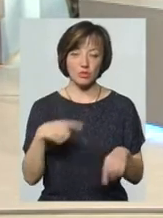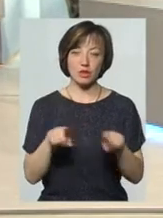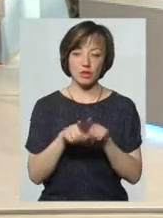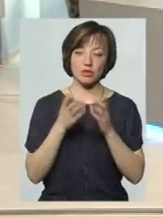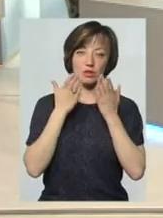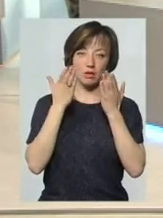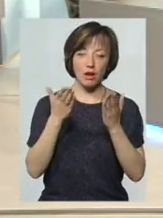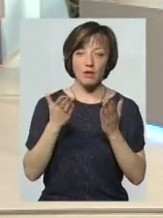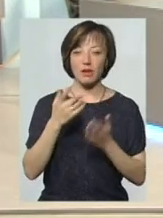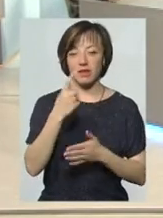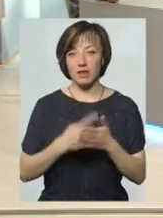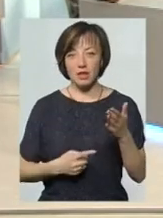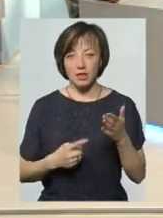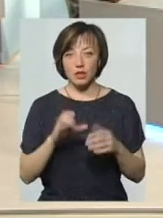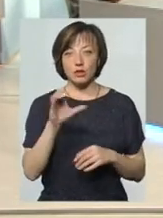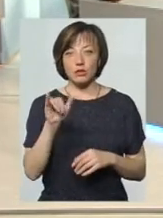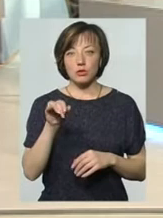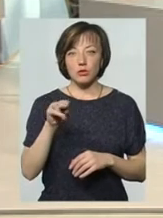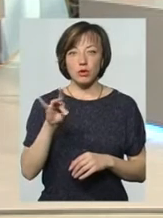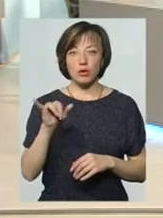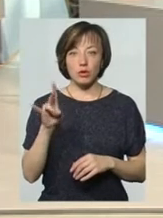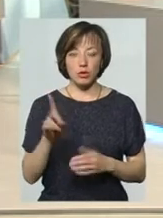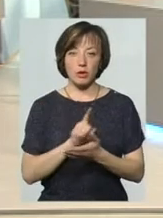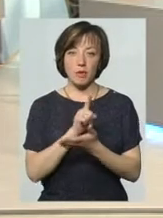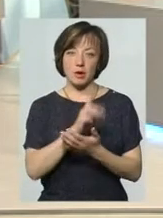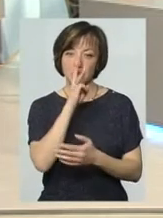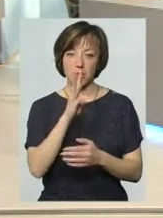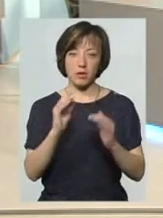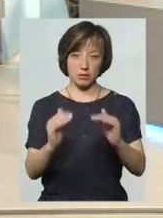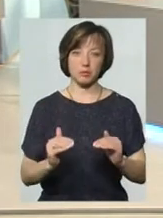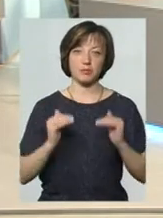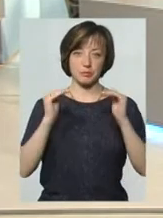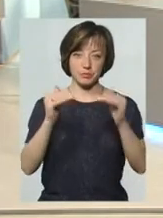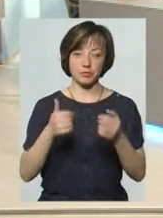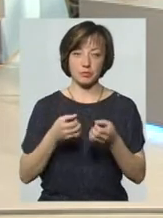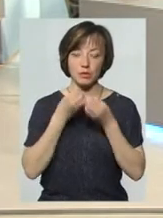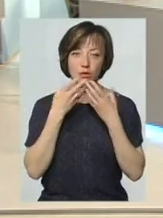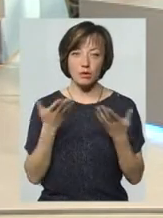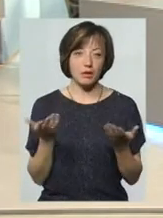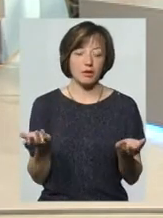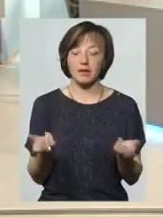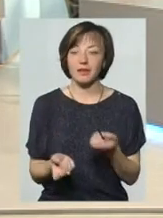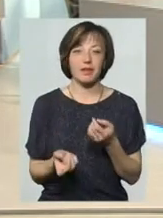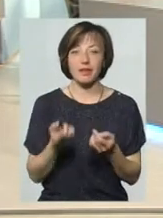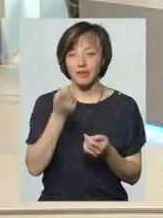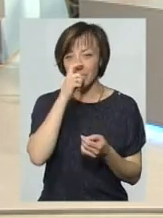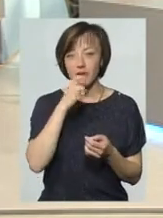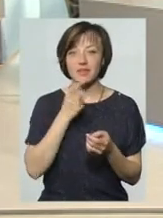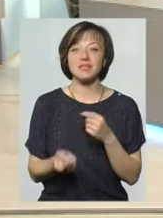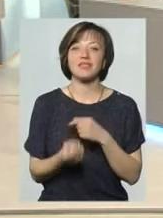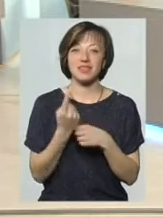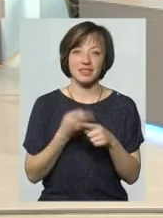читав, і знову ж таки, якщо вірити в Ляній Супрун, то мають отримувати дуже гідну зарплату. Просто невідомо, звідки та зарплата візьметься.